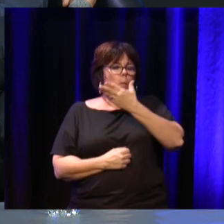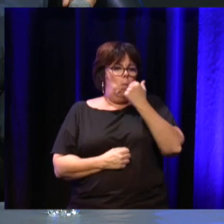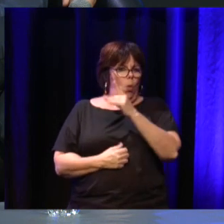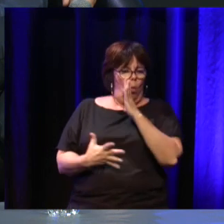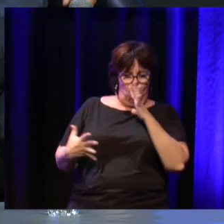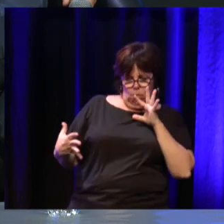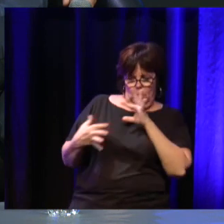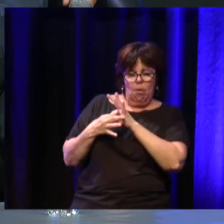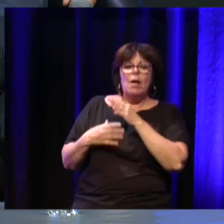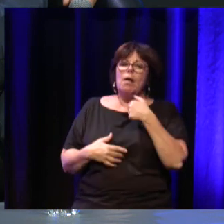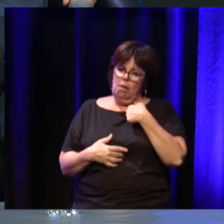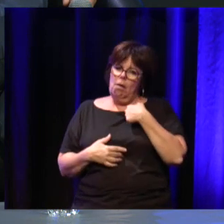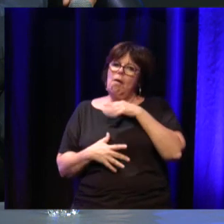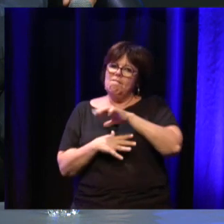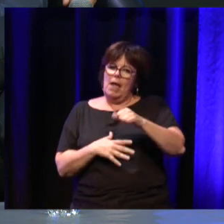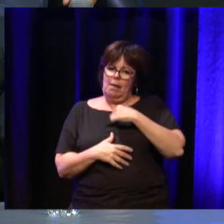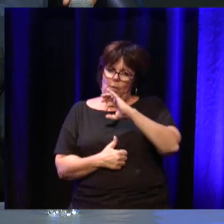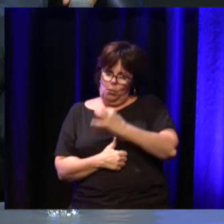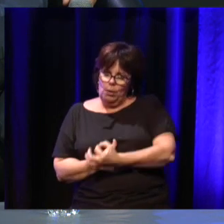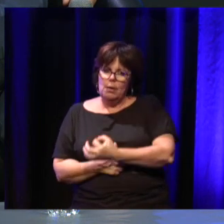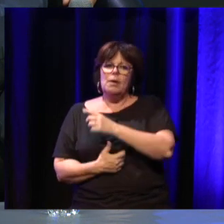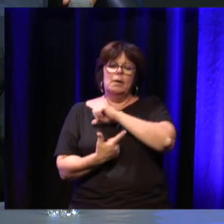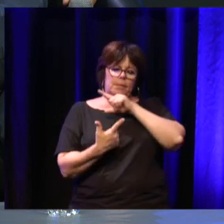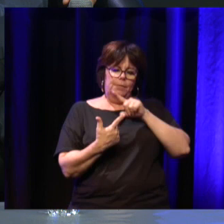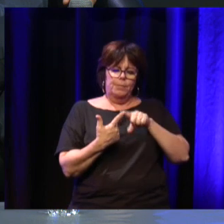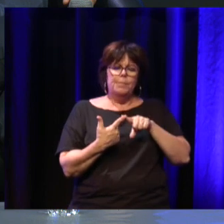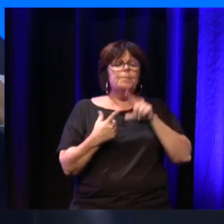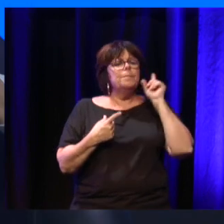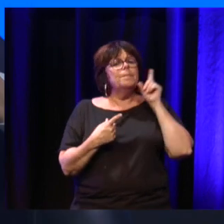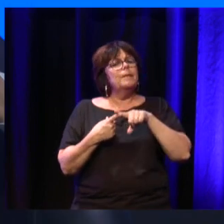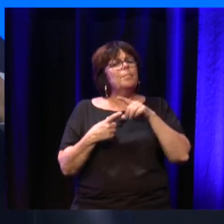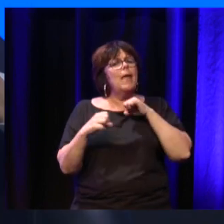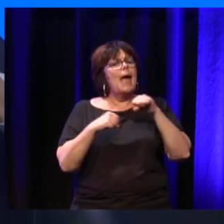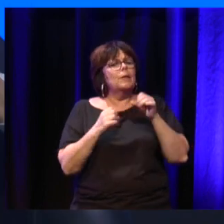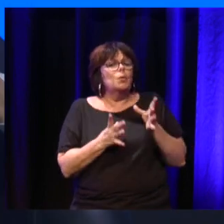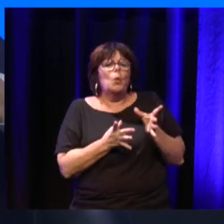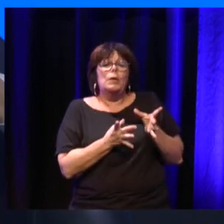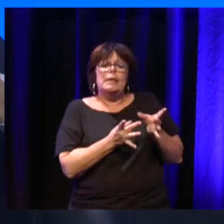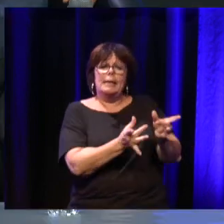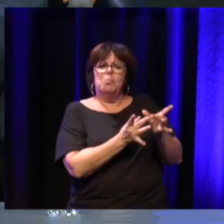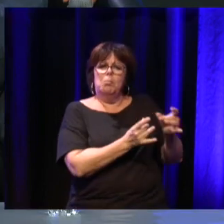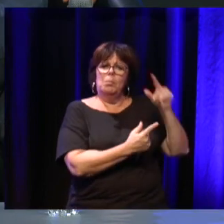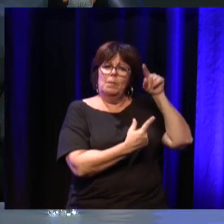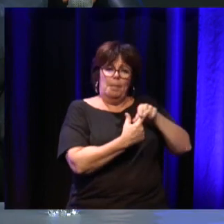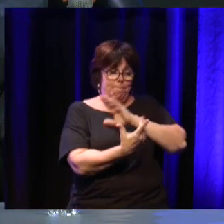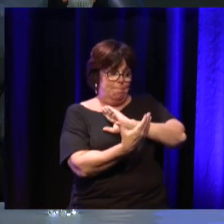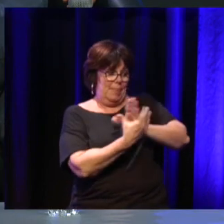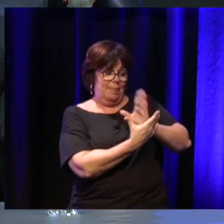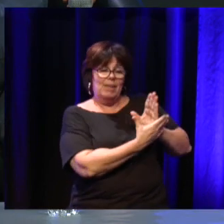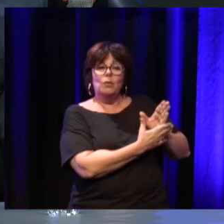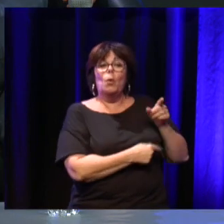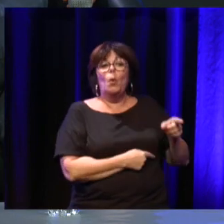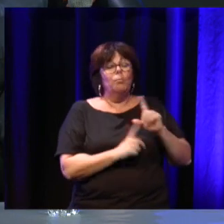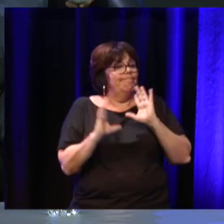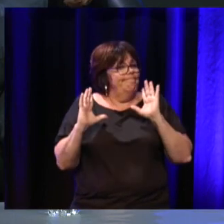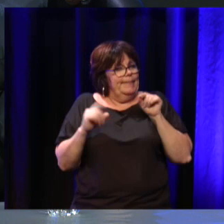Après, sur les actions de sensibilisation de la maladie, des maladies neurodégénératives, je pense que ça se fait maladie par